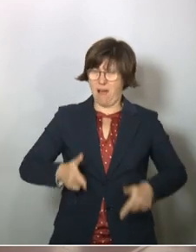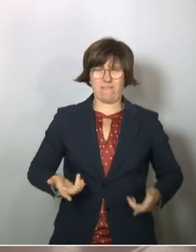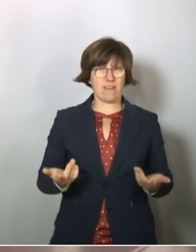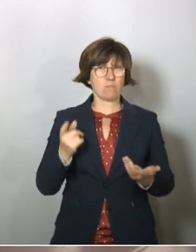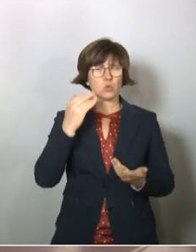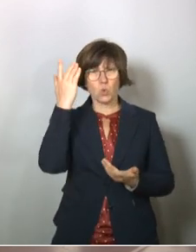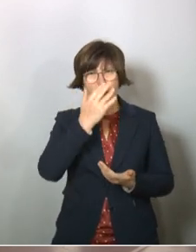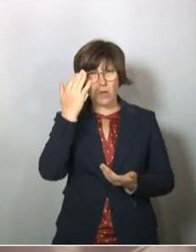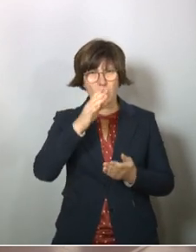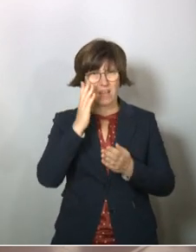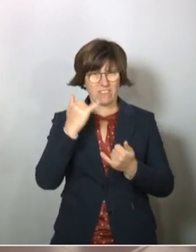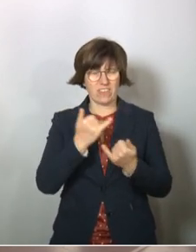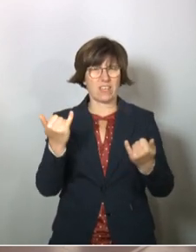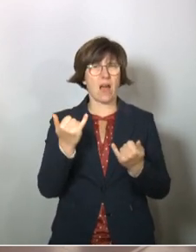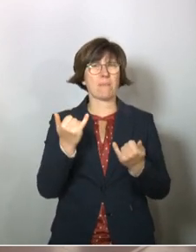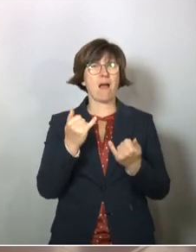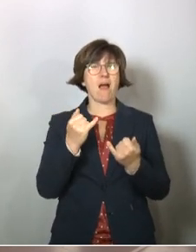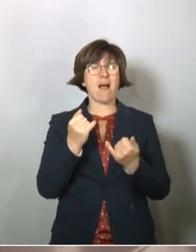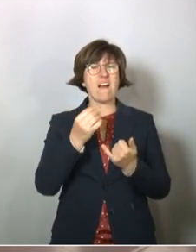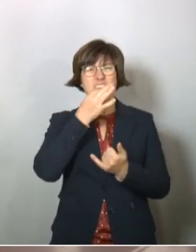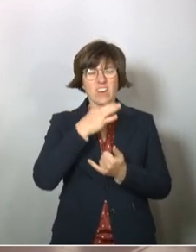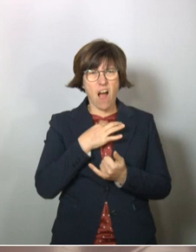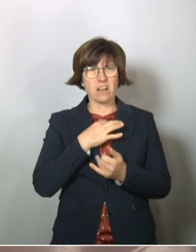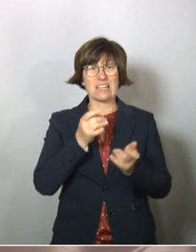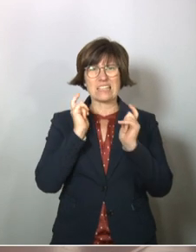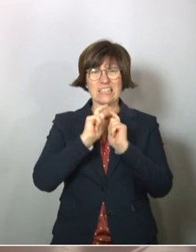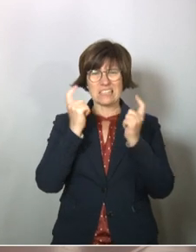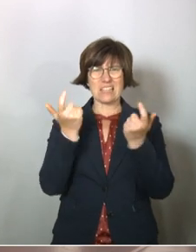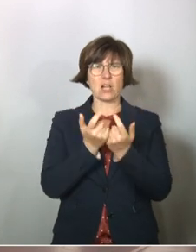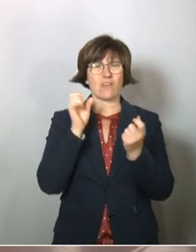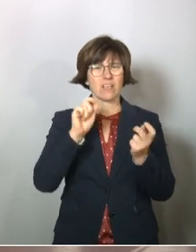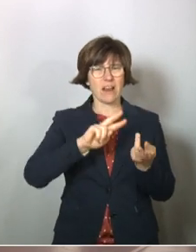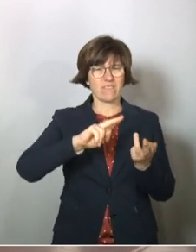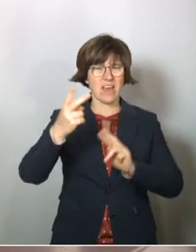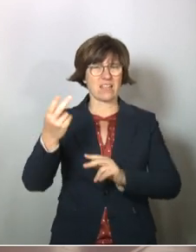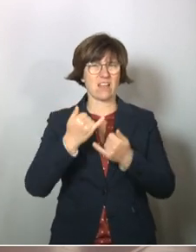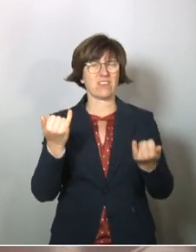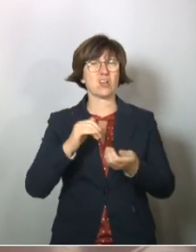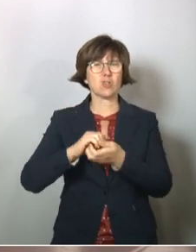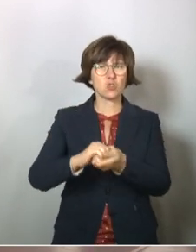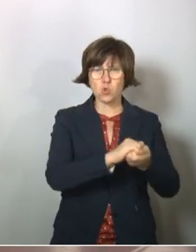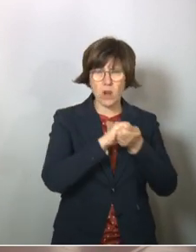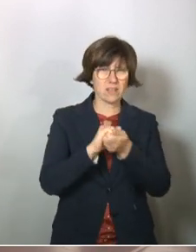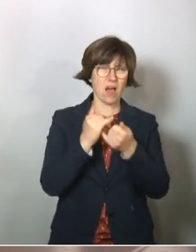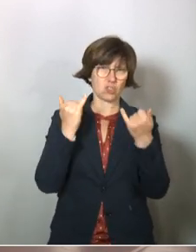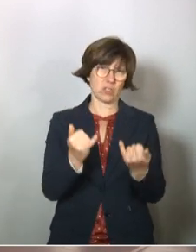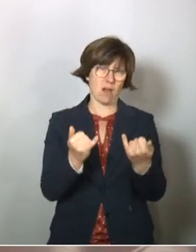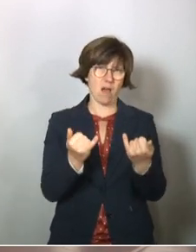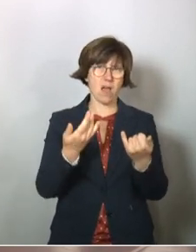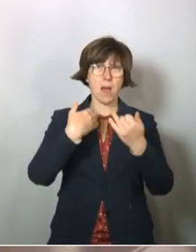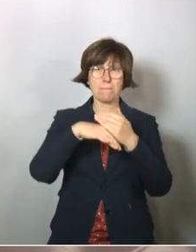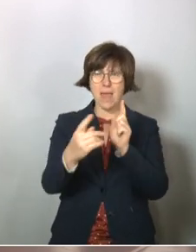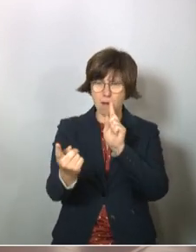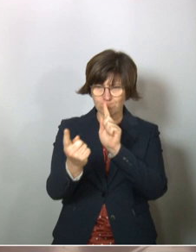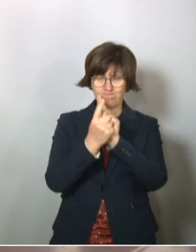dass man darüber nachdenken muss. Aber zum Kern der Frage. Unsere Gesellschaft kann sich verändern, indem wir solidarischer werden, mehr aufeinander